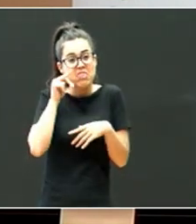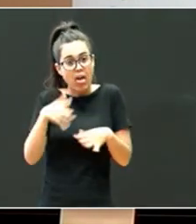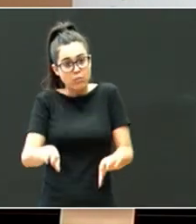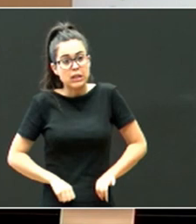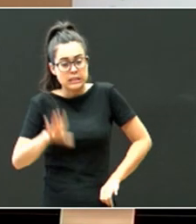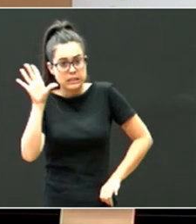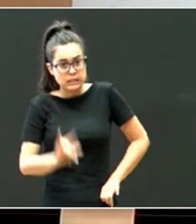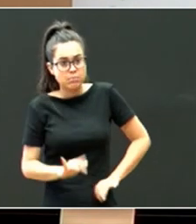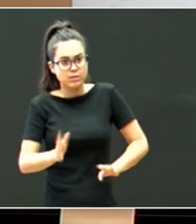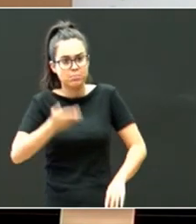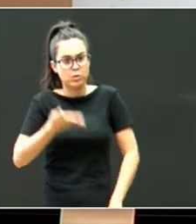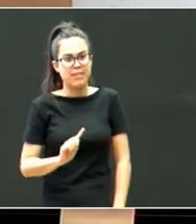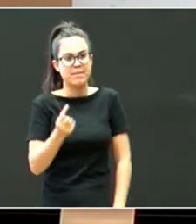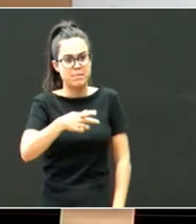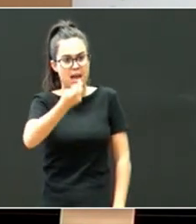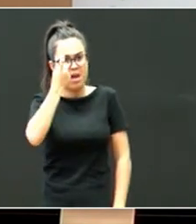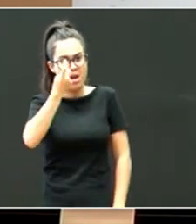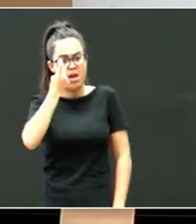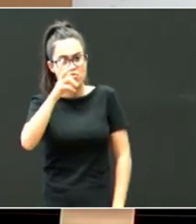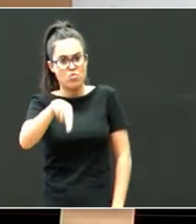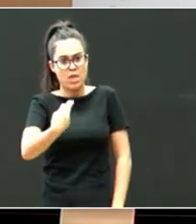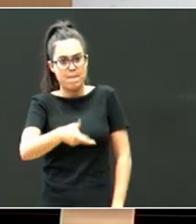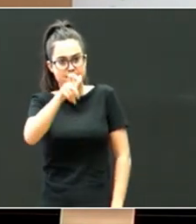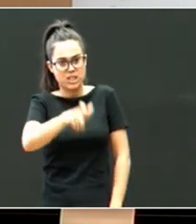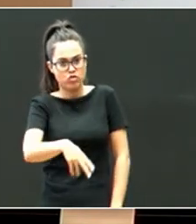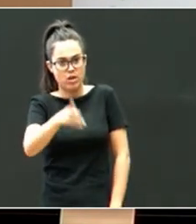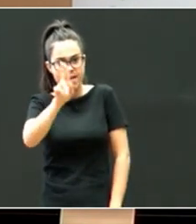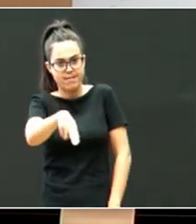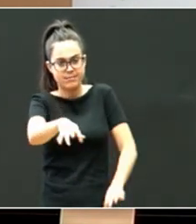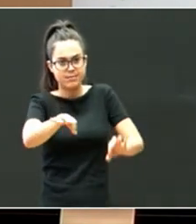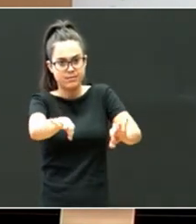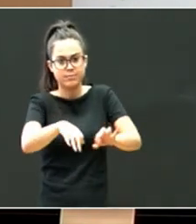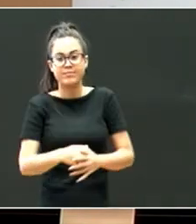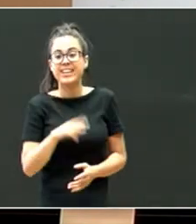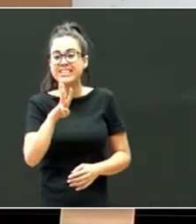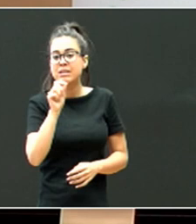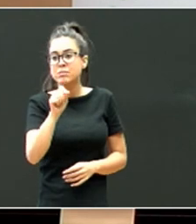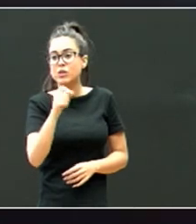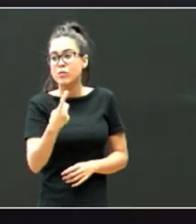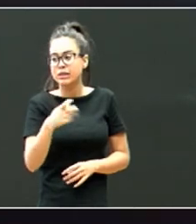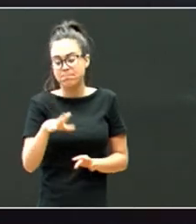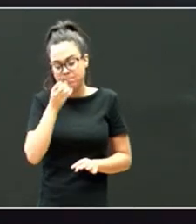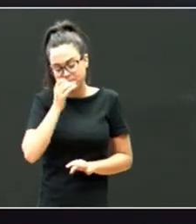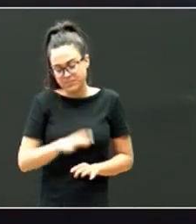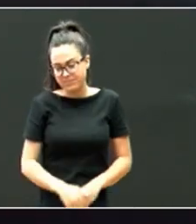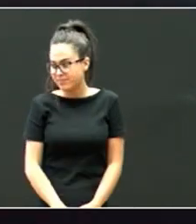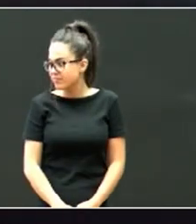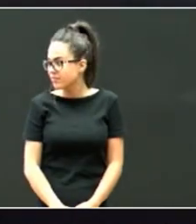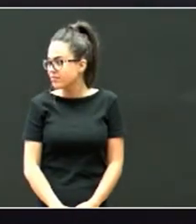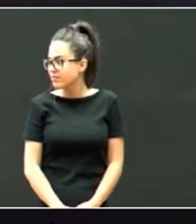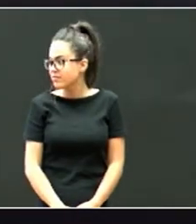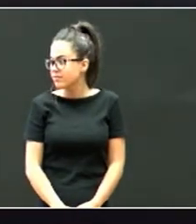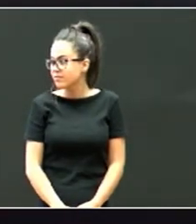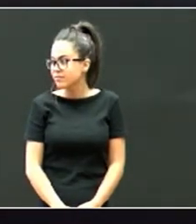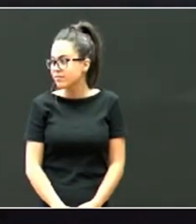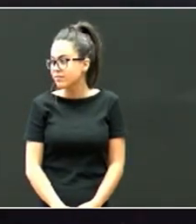eta horrekin betera, ba, hainbat, iru minuto falta dira, bale, guk iru minuto falta dira, hor